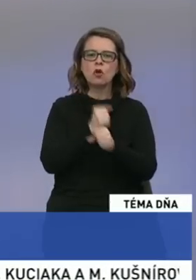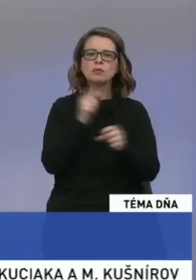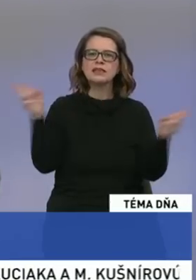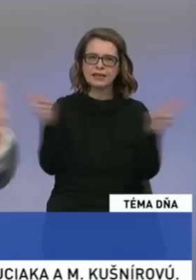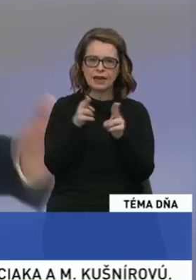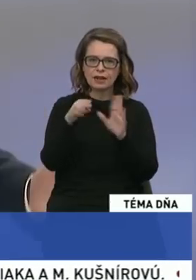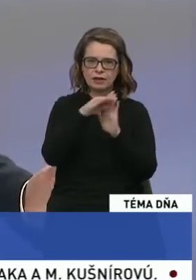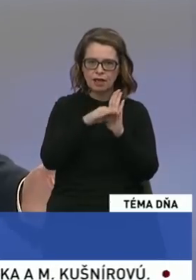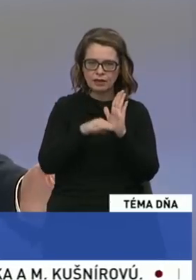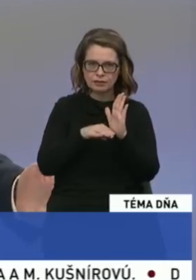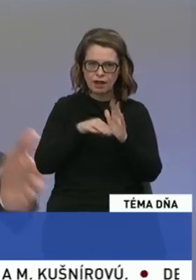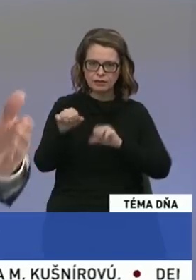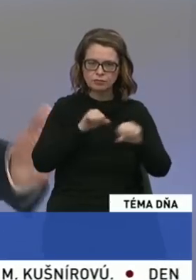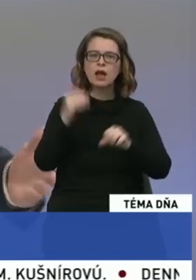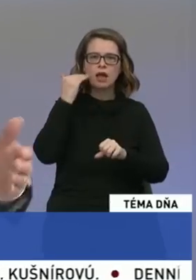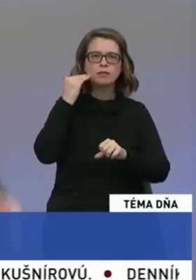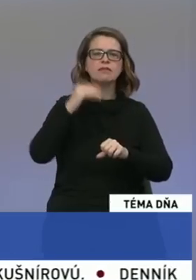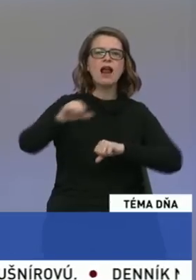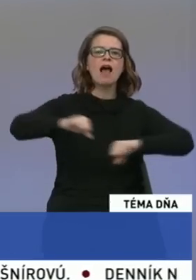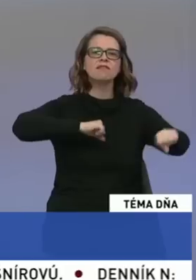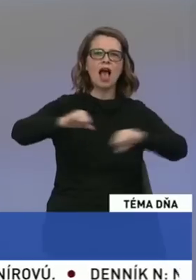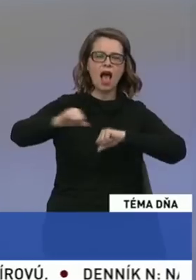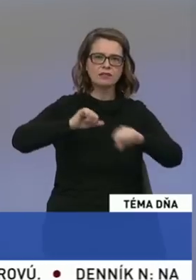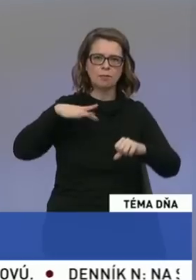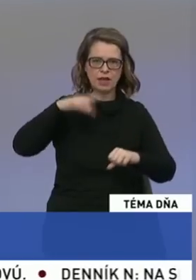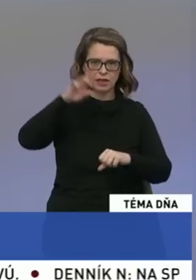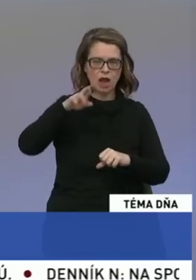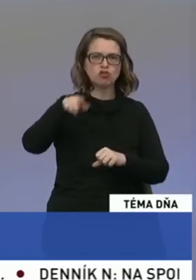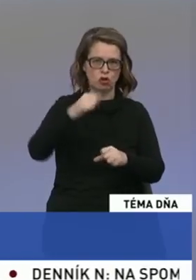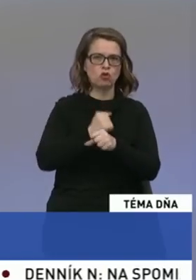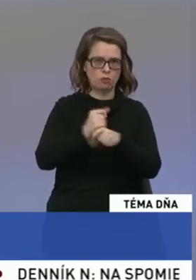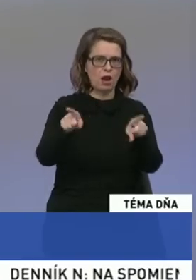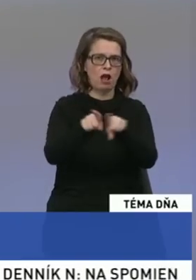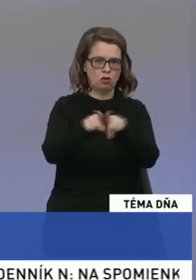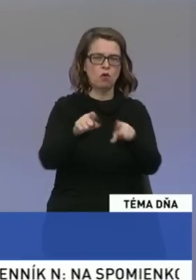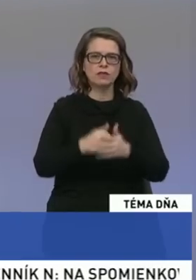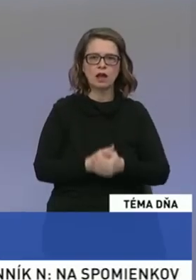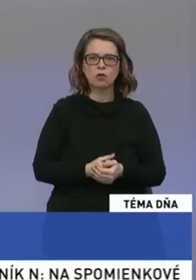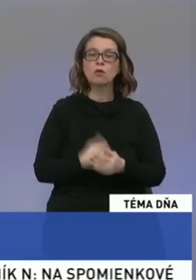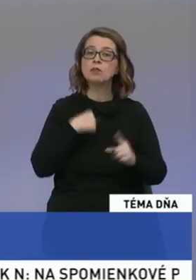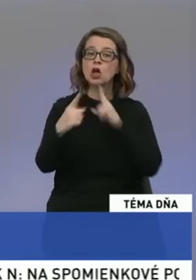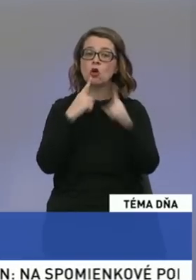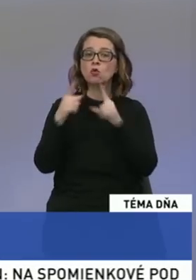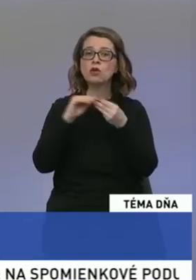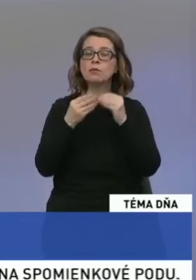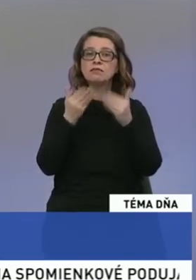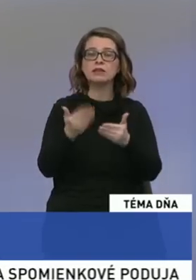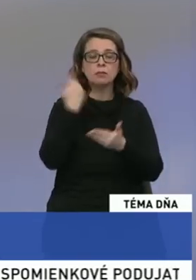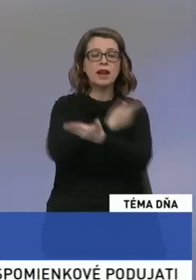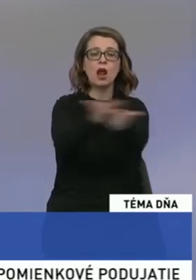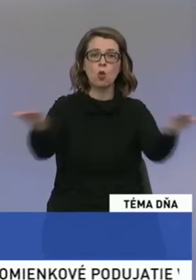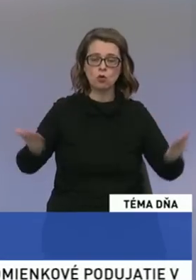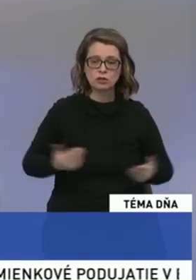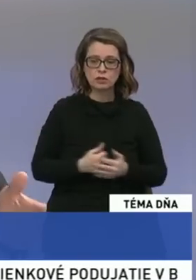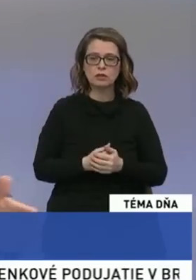tak aj bývalá práda pani radičové často používala tento proces. No a rokovme o veciach, ktoré sú pre občanov, pre ľudí.